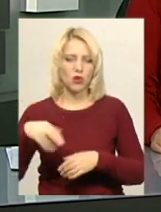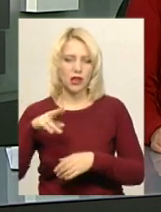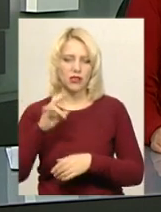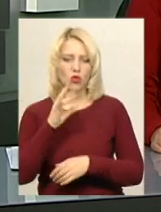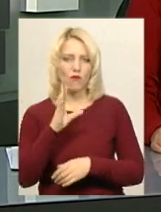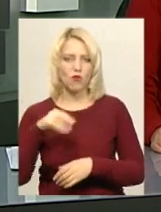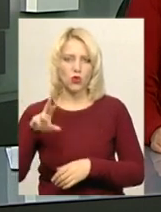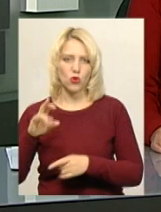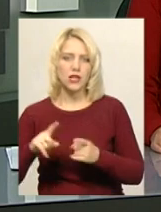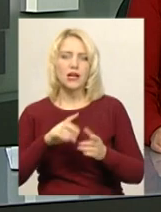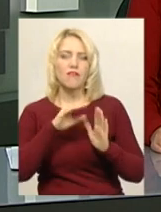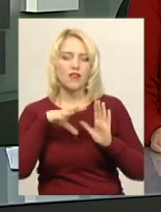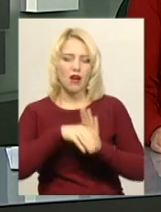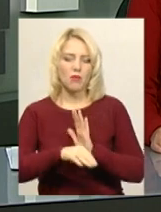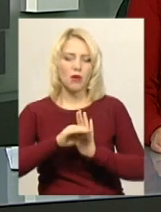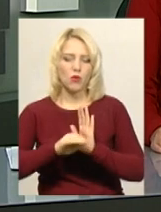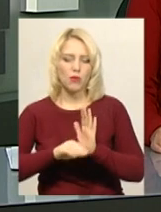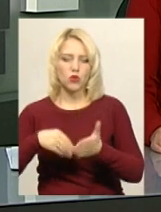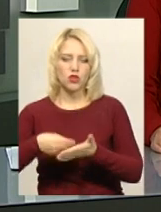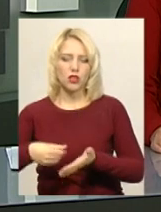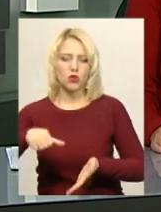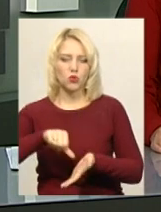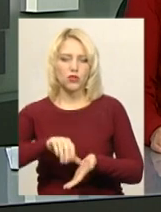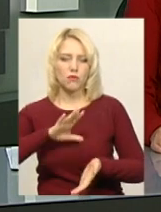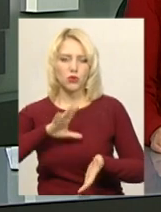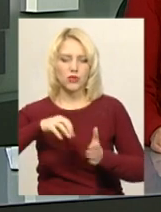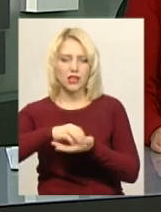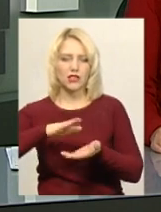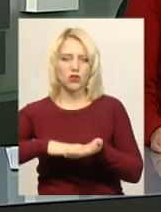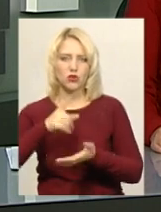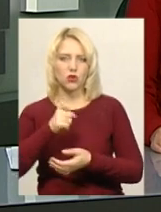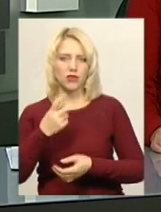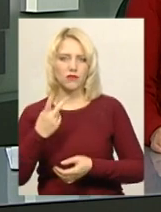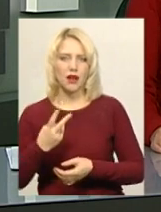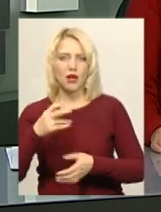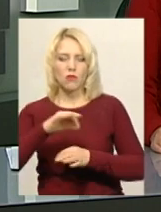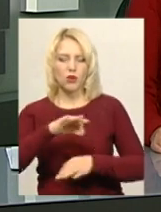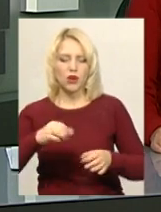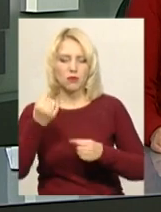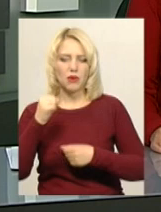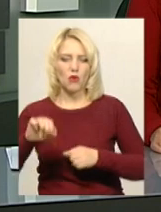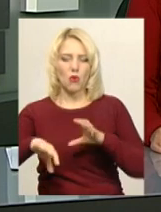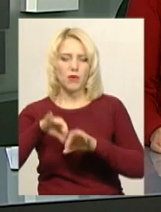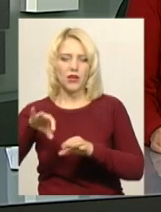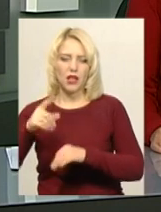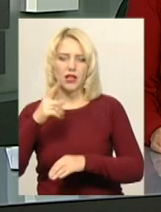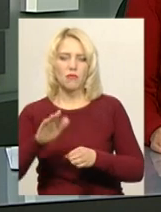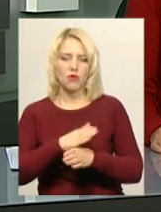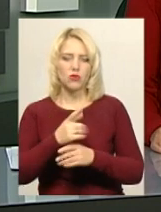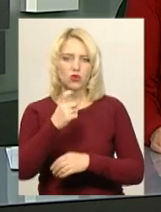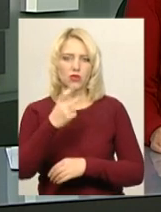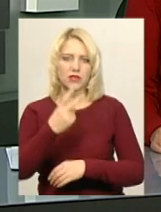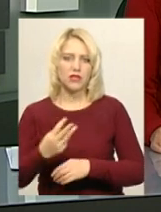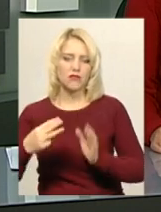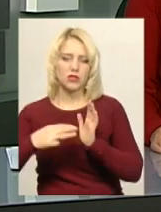загалом у рамках програми «Бюджет участі» було зареєстровано 102 проєкти. Переможців обирали з-поміж 28 шляхом голосування.